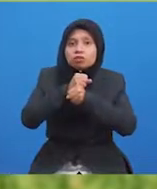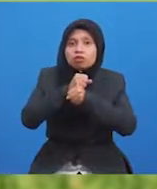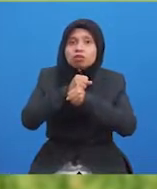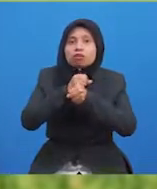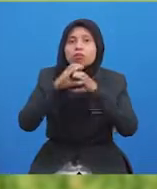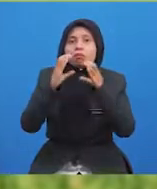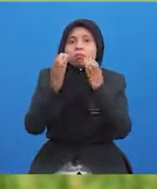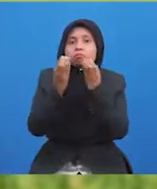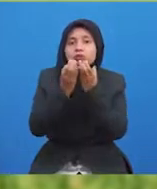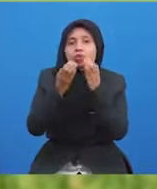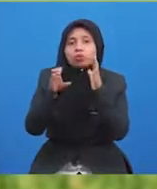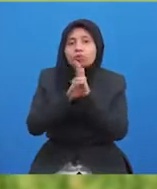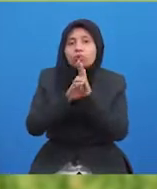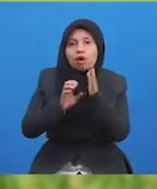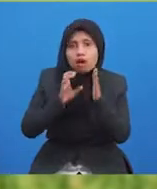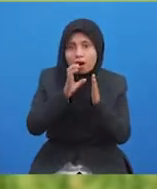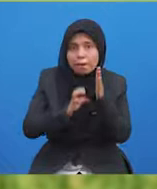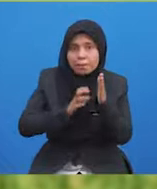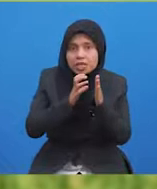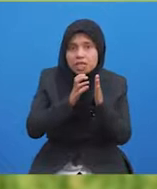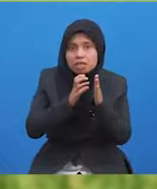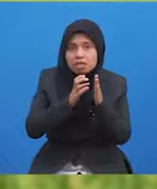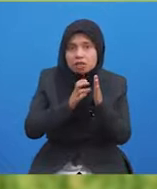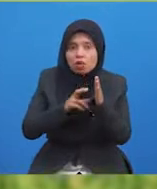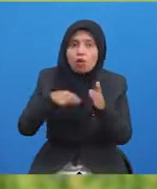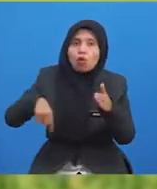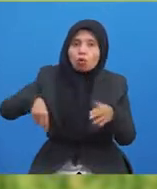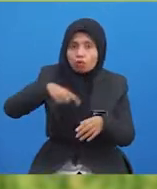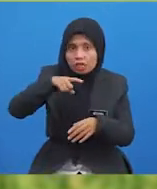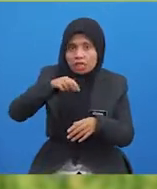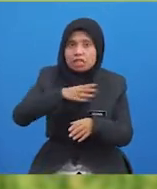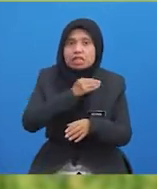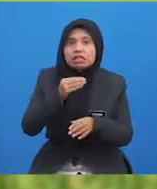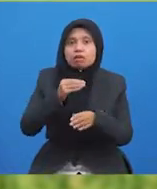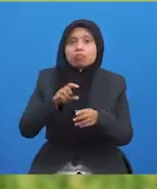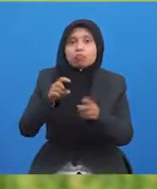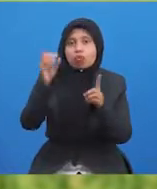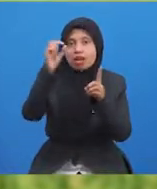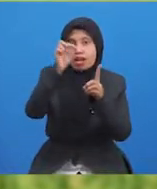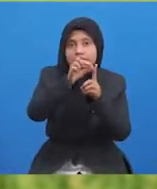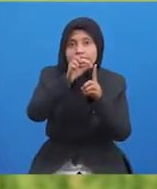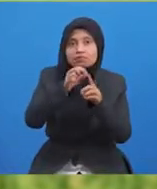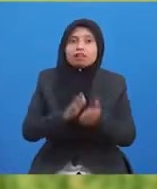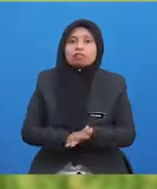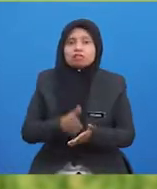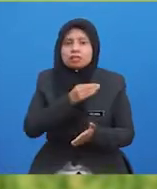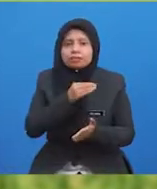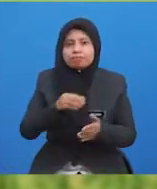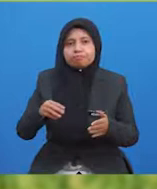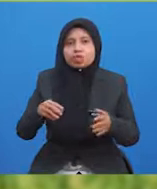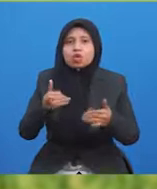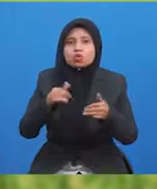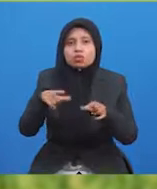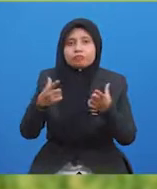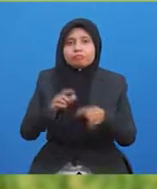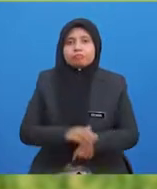seperti rugby, hoki, bola sepak, bola jaring dan beberapa jenis sukan yang lain.